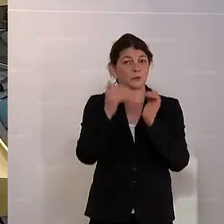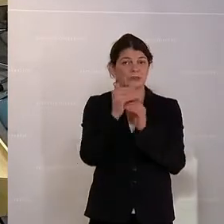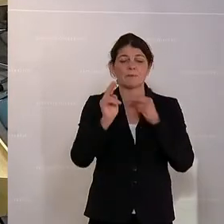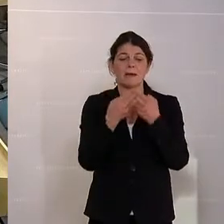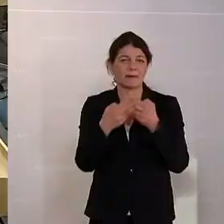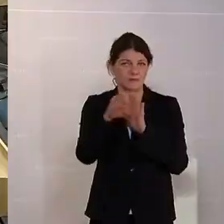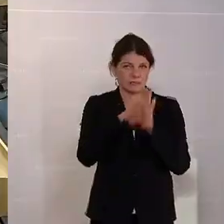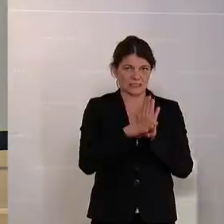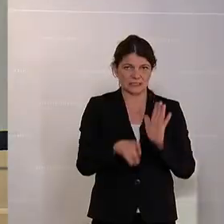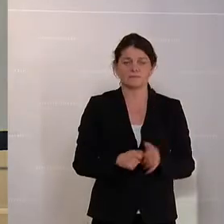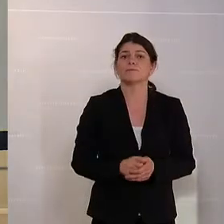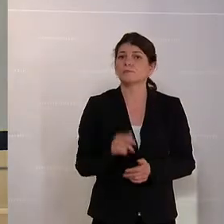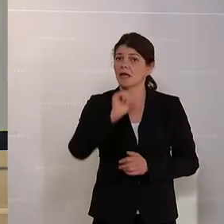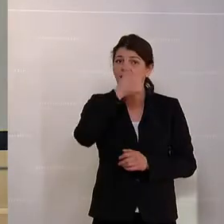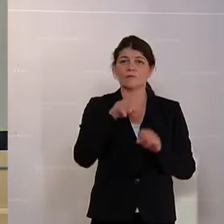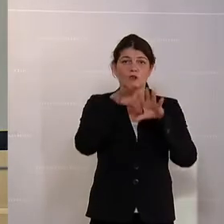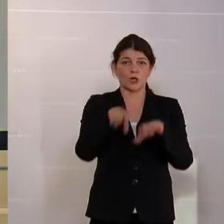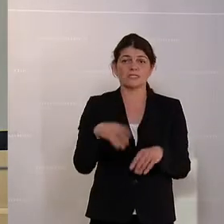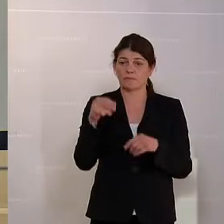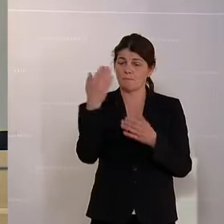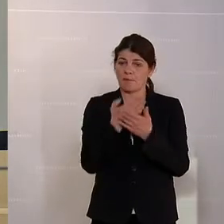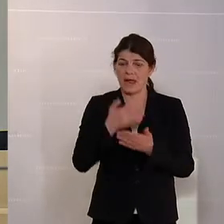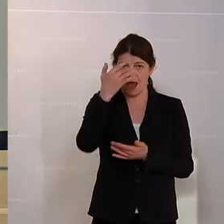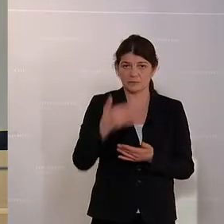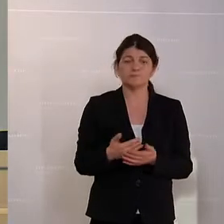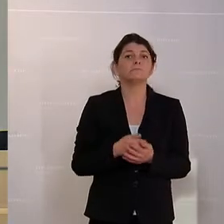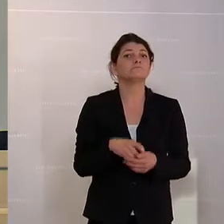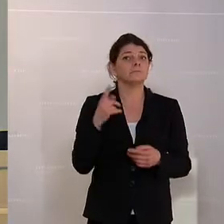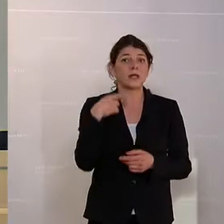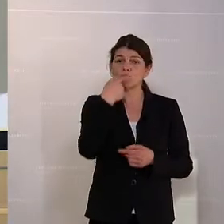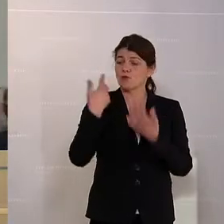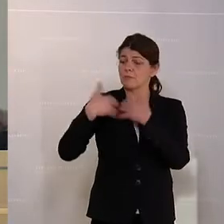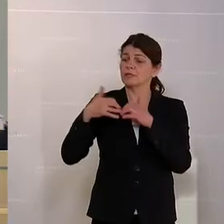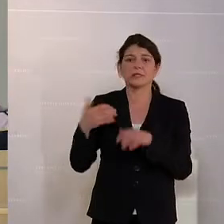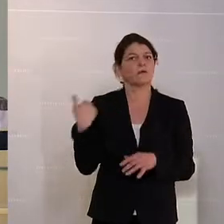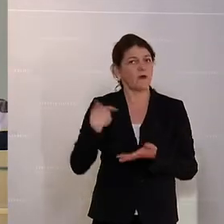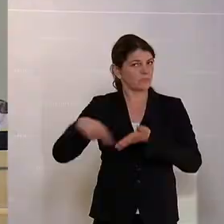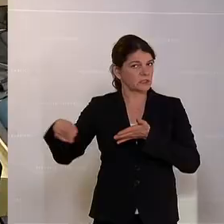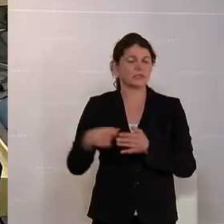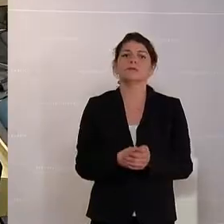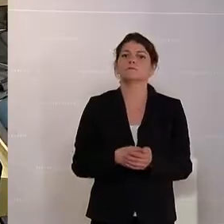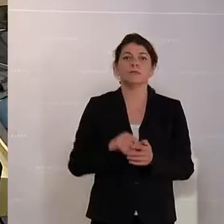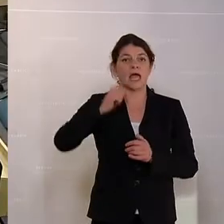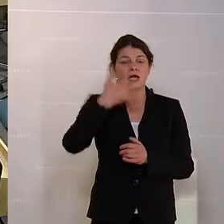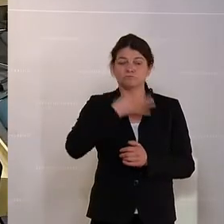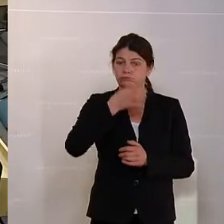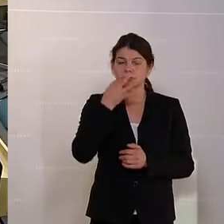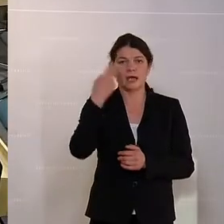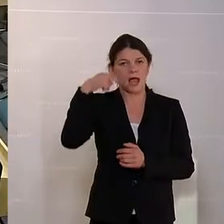-Anpassungsgesetz 11.19 der Beilagen. Konkret geht es darum, dass EU-Grenzmanagement